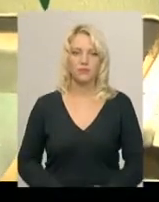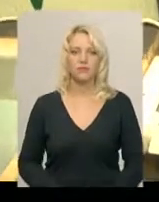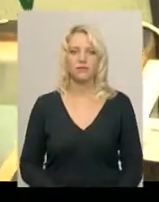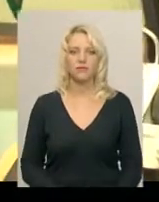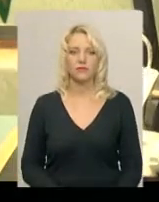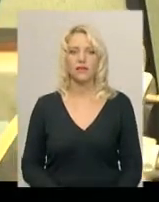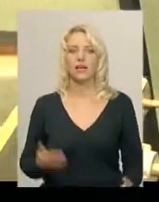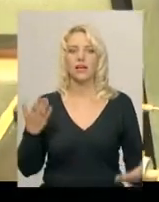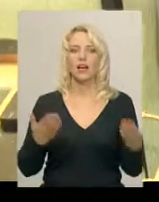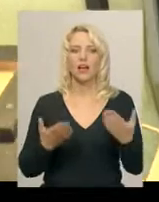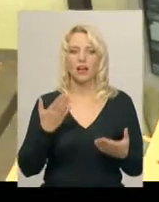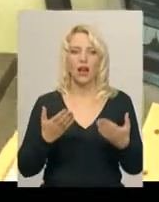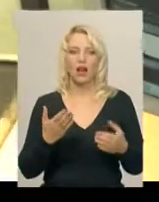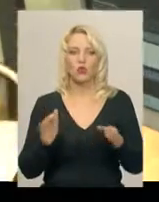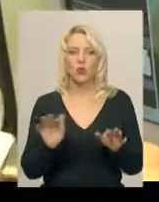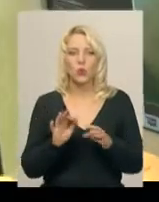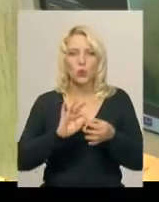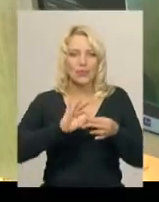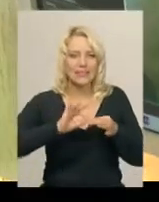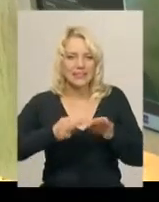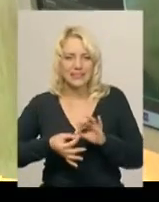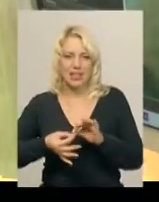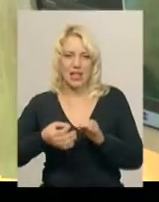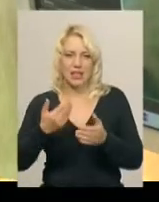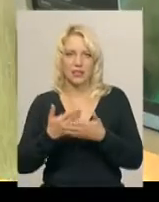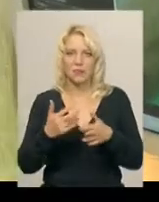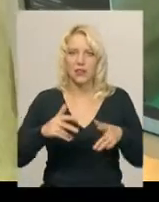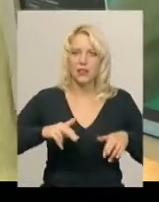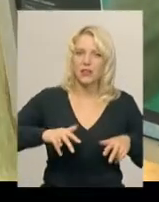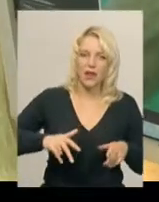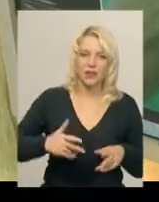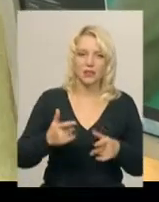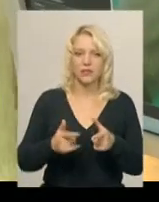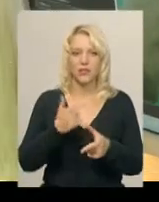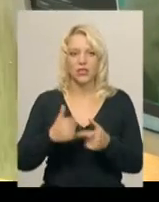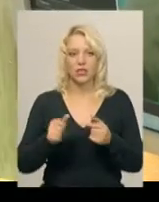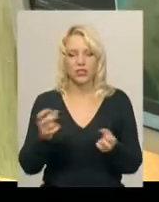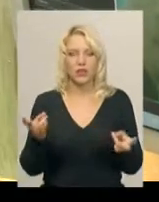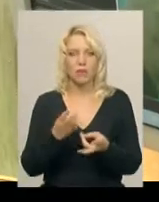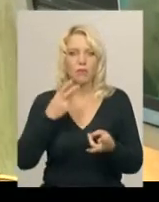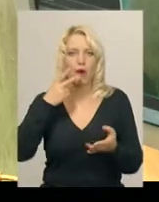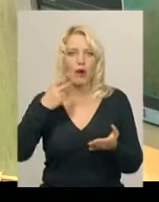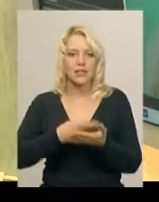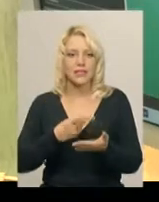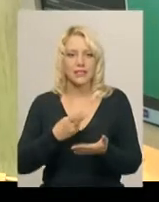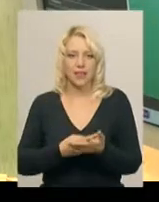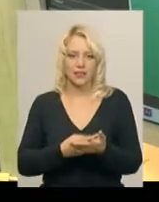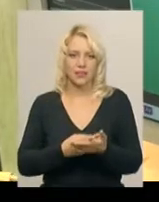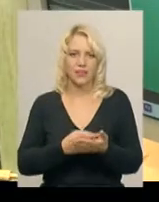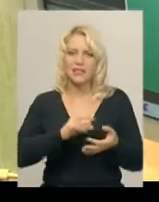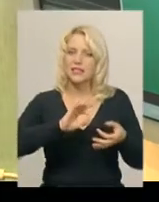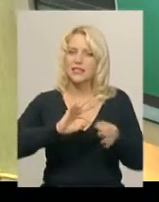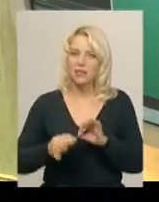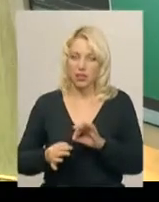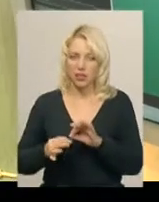Якщо рух більш детальний, можливо, якщо це танець, або треба показати складний